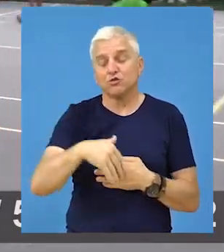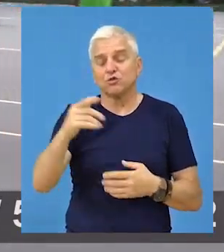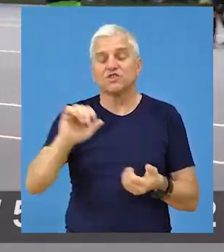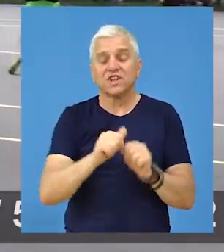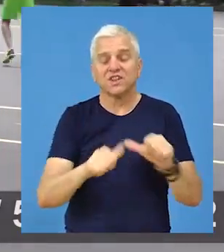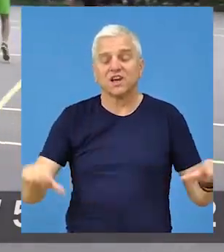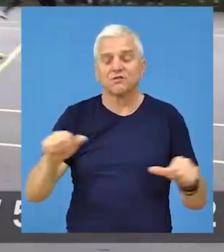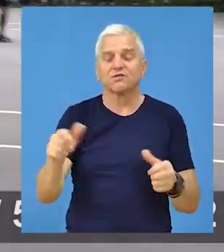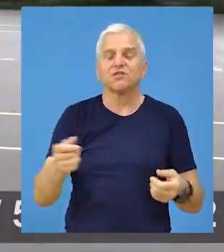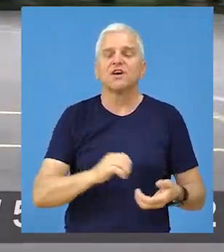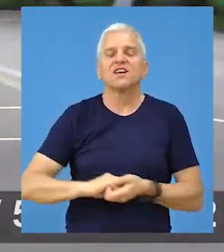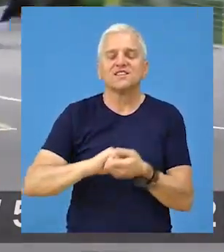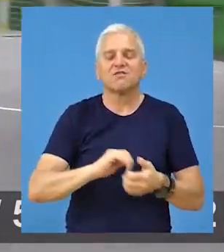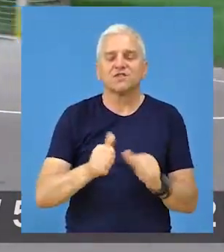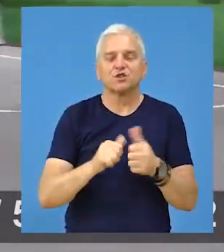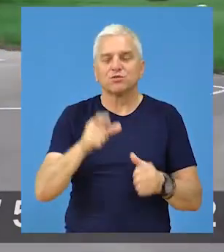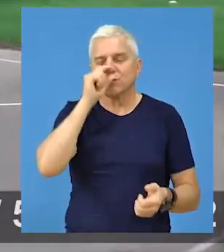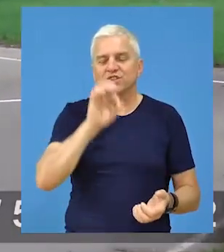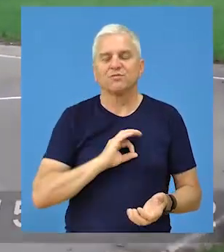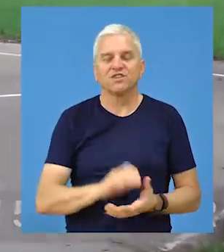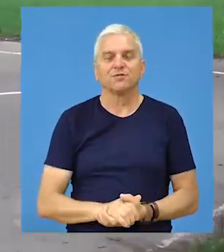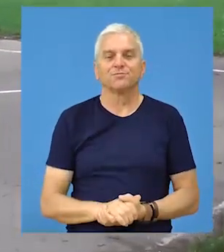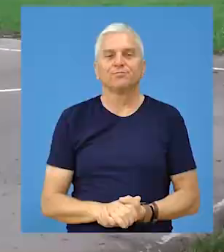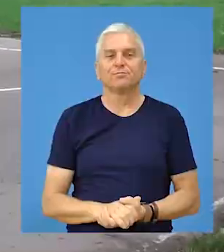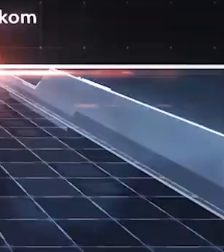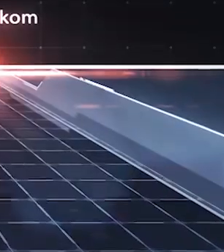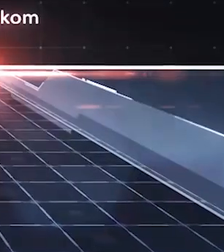turniru, odnosno u Savjezu sportova opštine Večej.